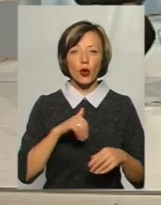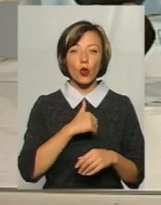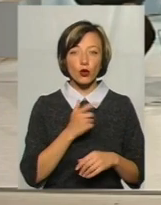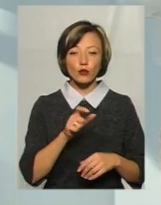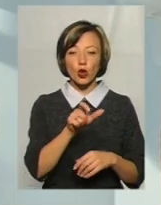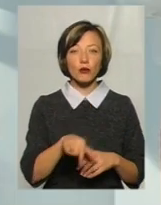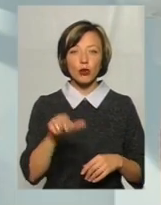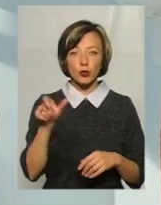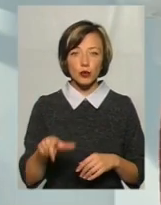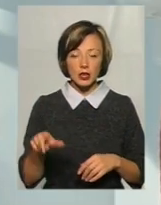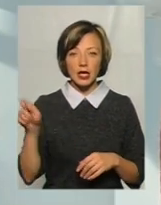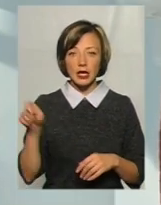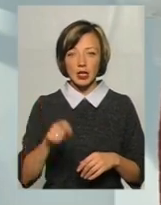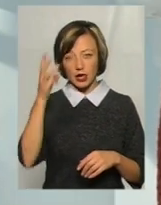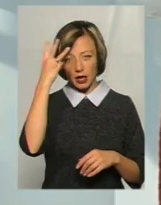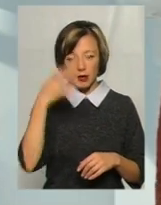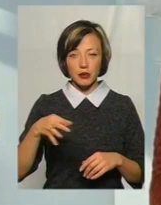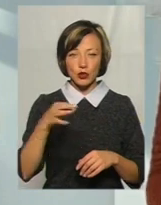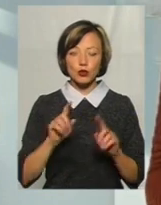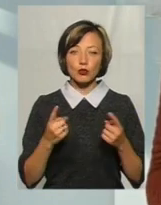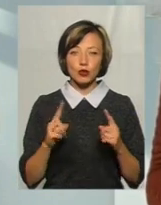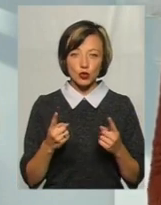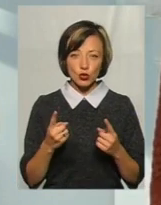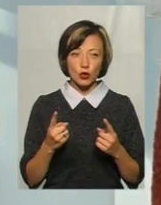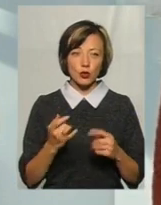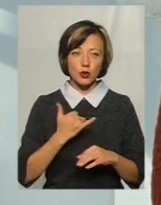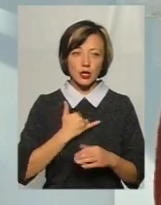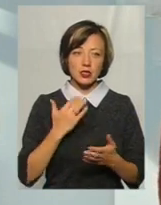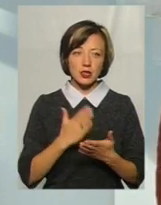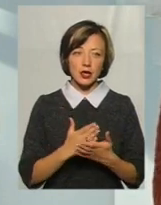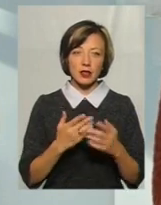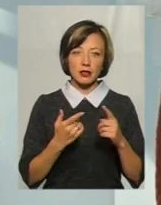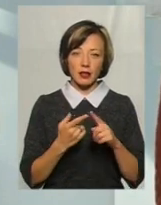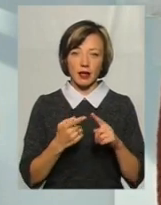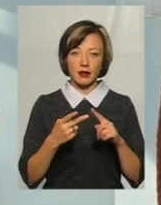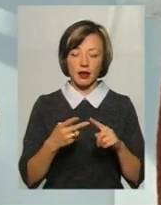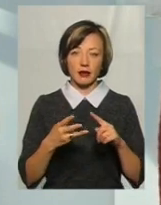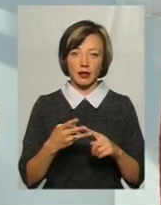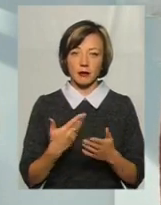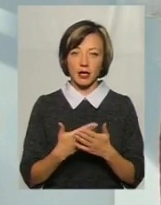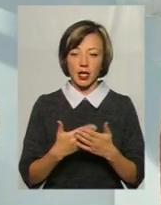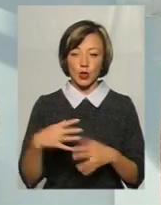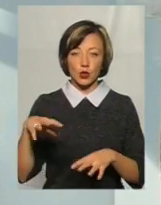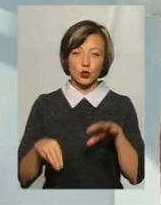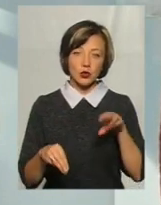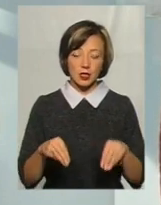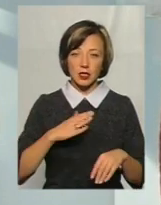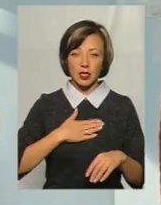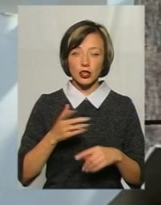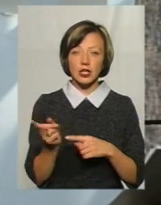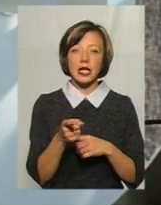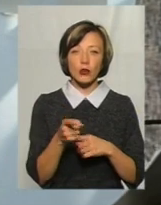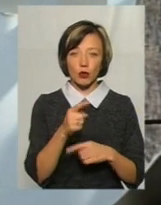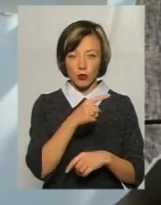люди їхали на Хмельниччину, тому що в нас є те-те-те. Наприклад, сусіди наші, Тернопільщина,